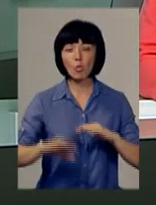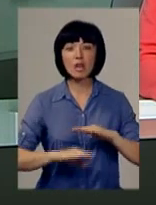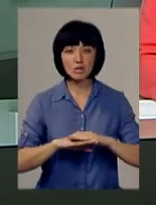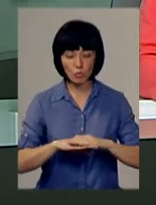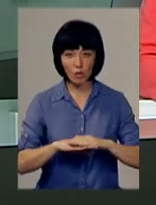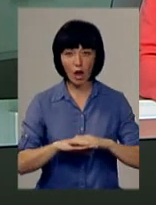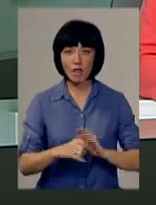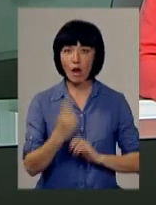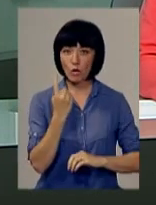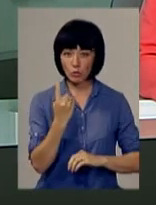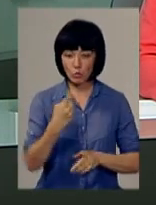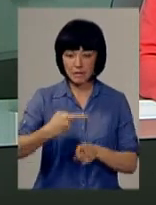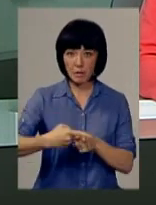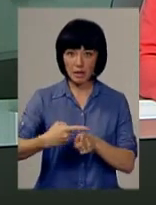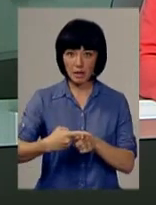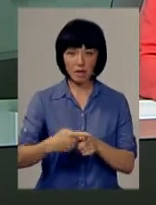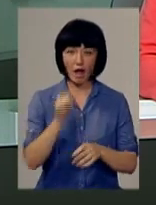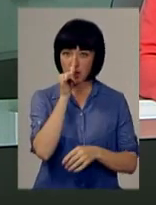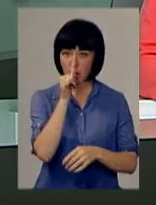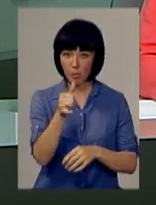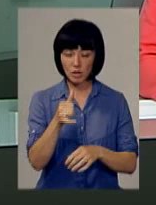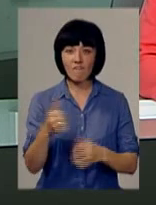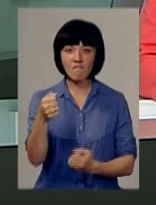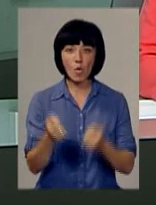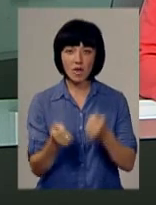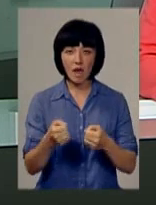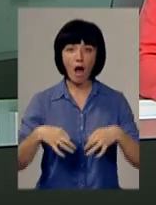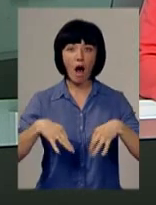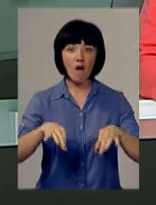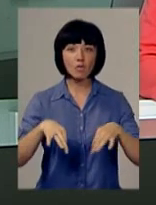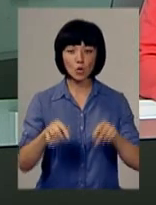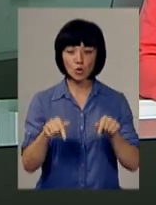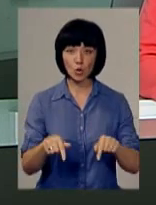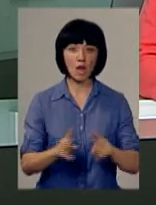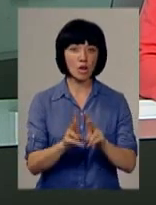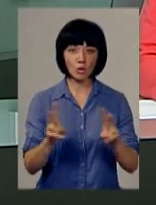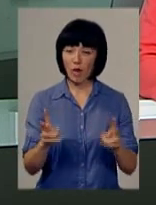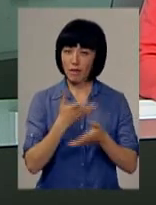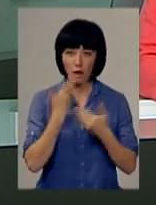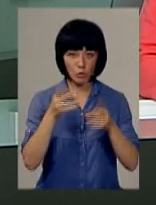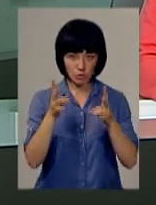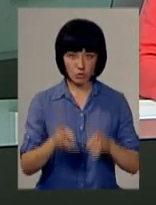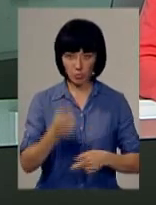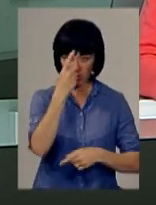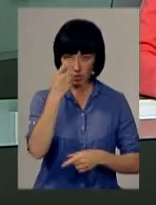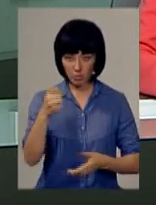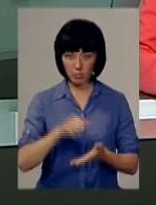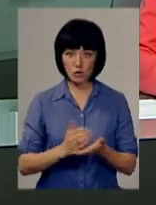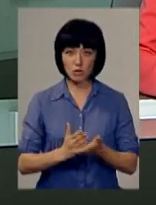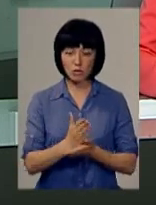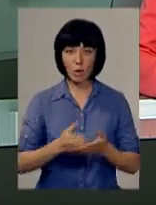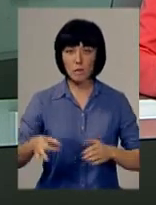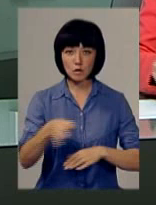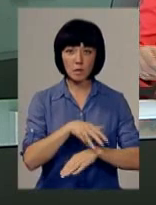-Подільському. На одному із перехрест її не пропустив водій легкового авто. Тут ніхто не постраждав, повідомили у прес-службі